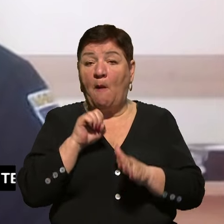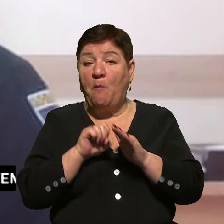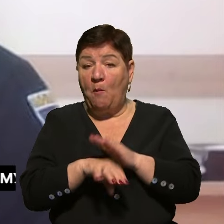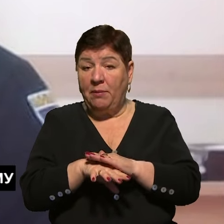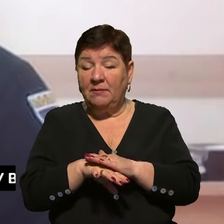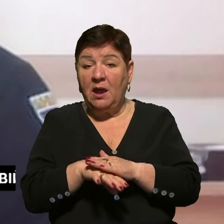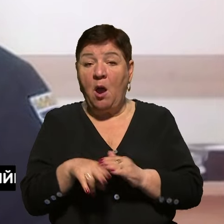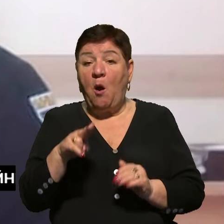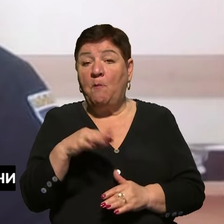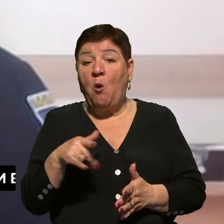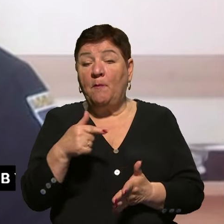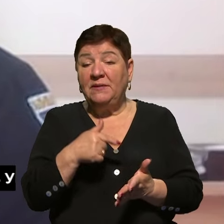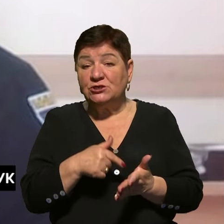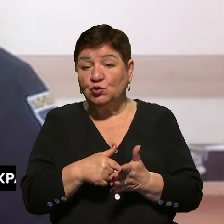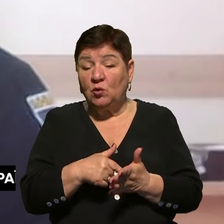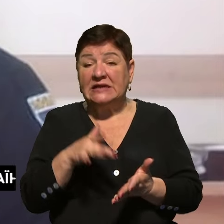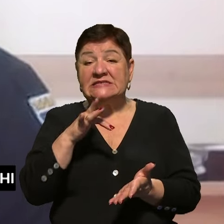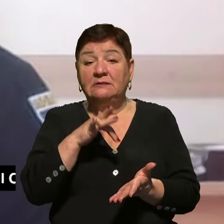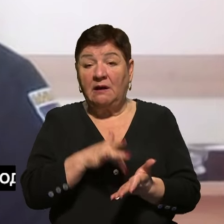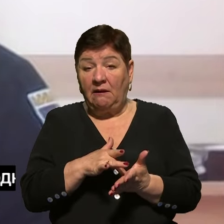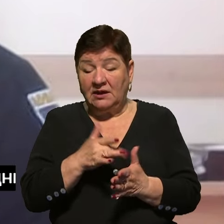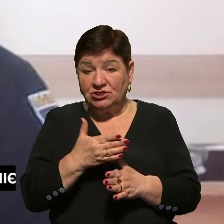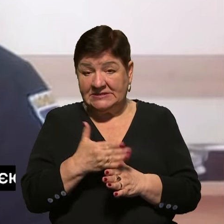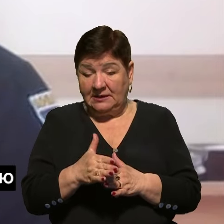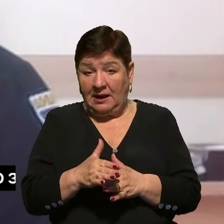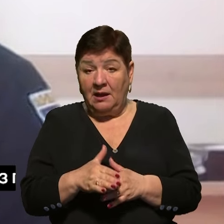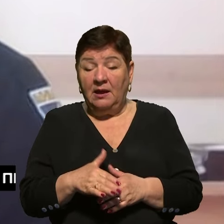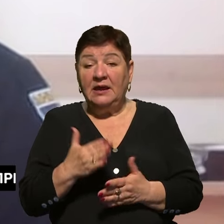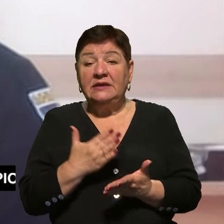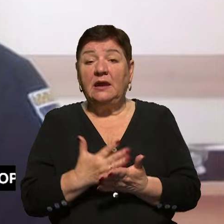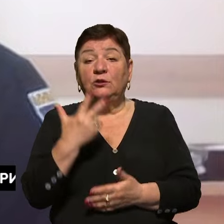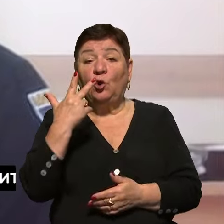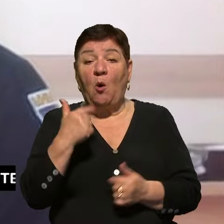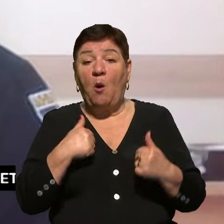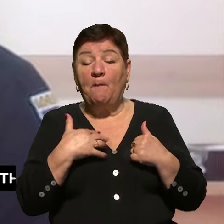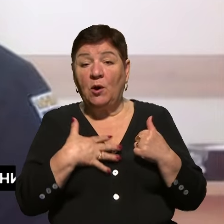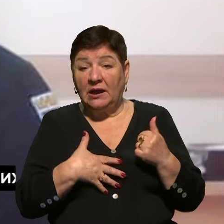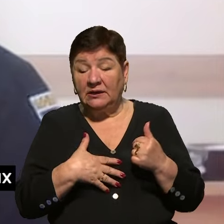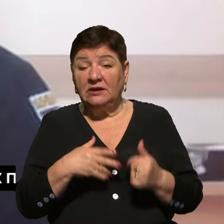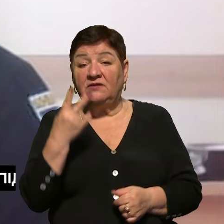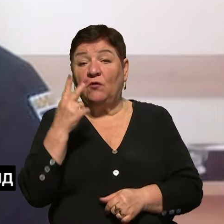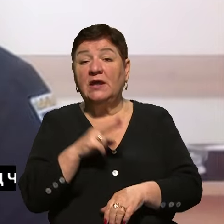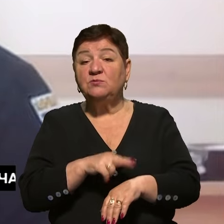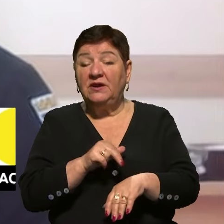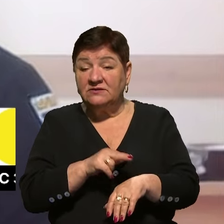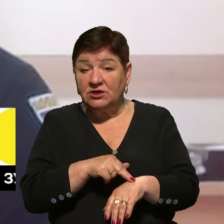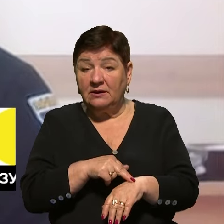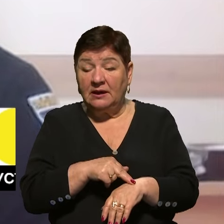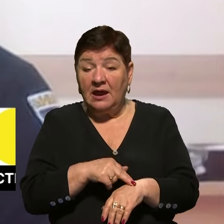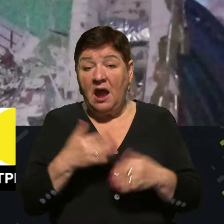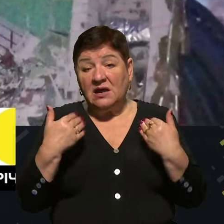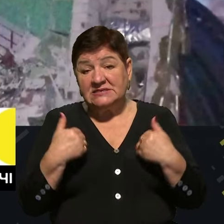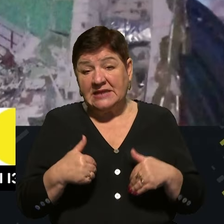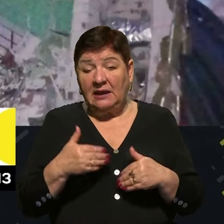по місту, центральній частині. То не маємо трьох поранених, двоє з яких поліцейські. Стан, слава Богу,